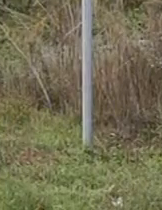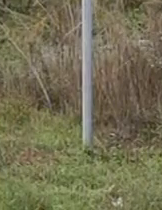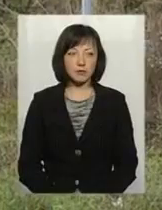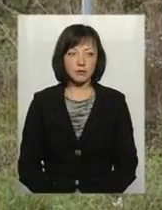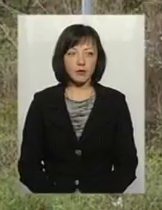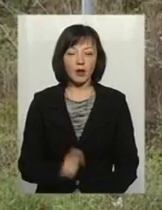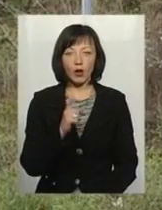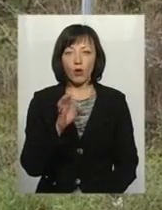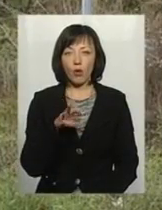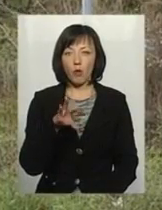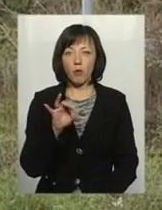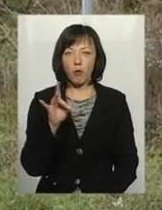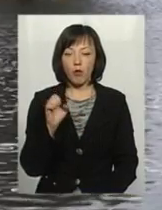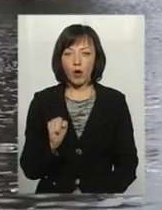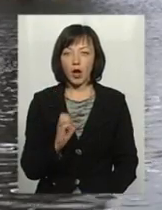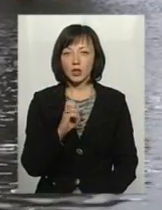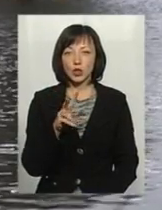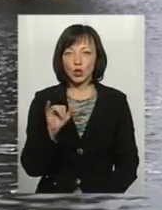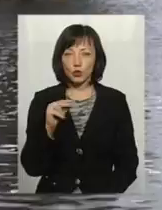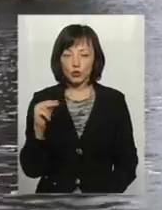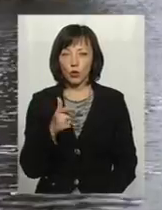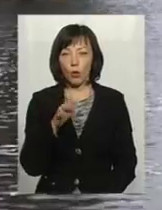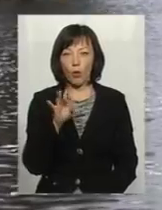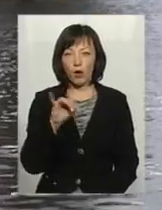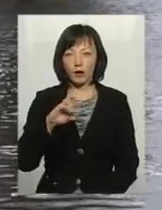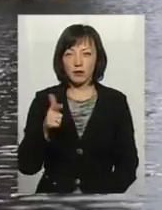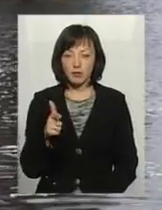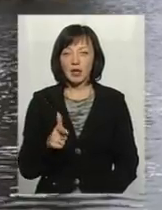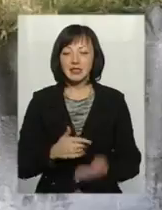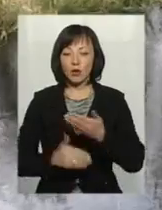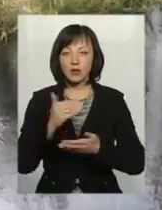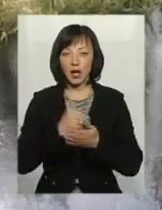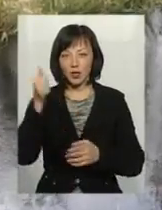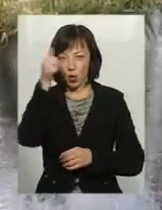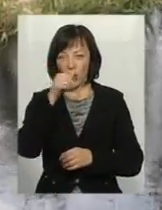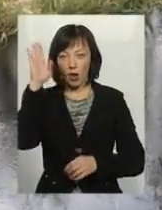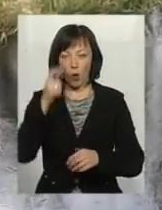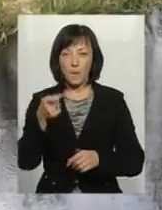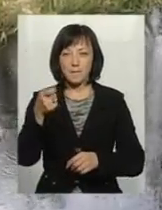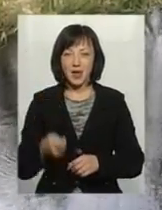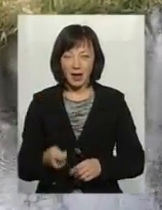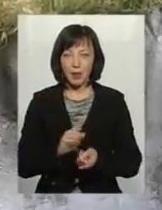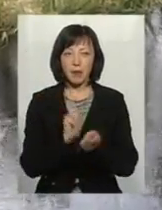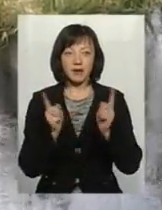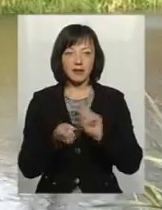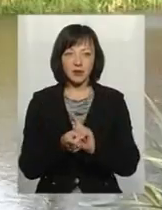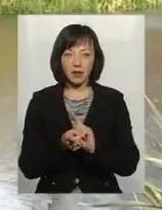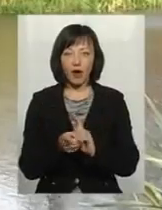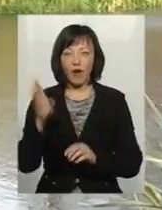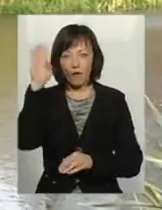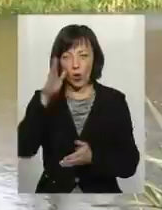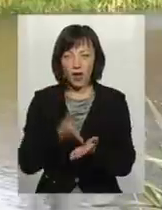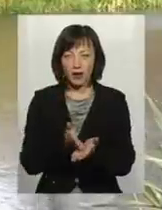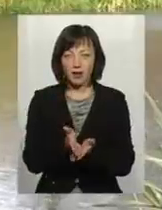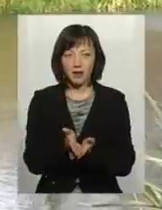Хомора, Случ, Горень разом зі своїми притоками за останні роки не лише обмілили, а й перетворилися на водні артерії, в